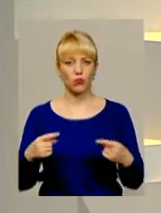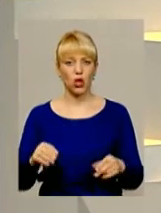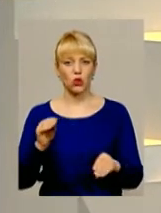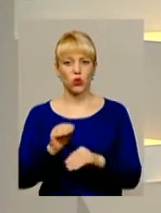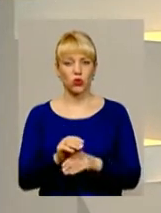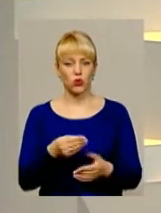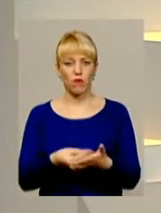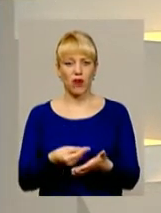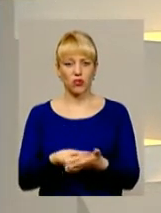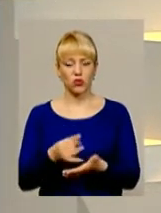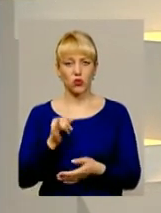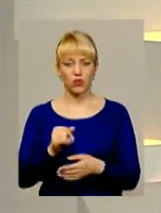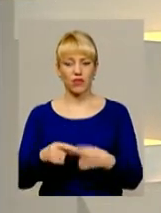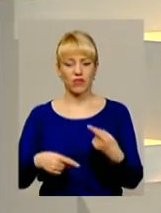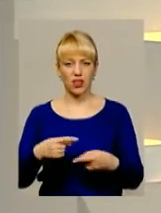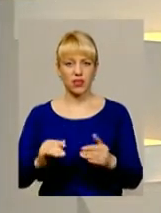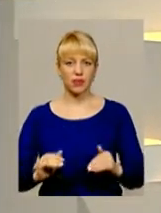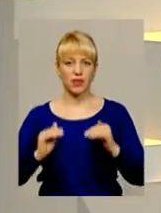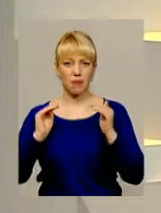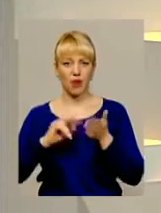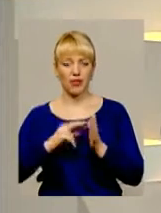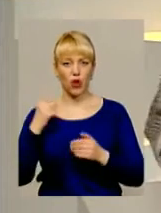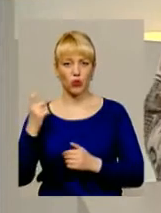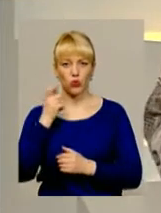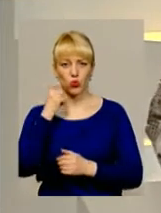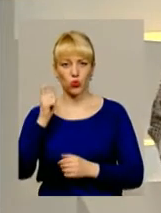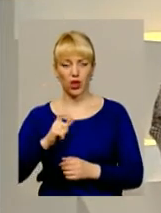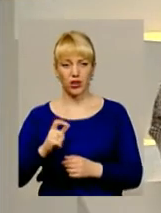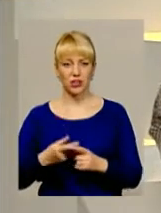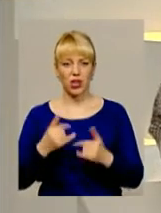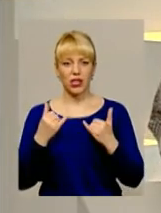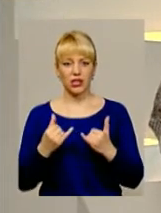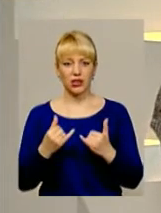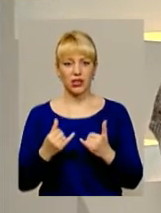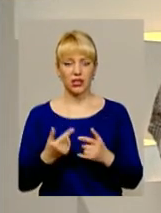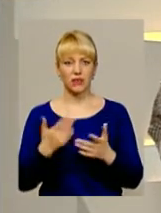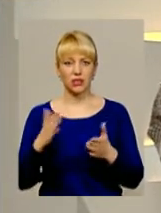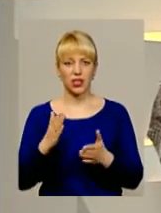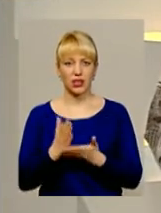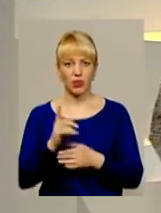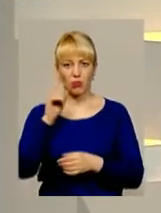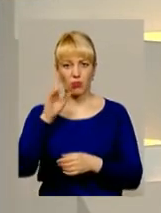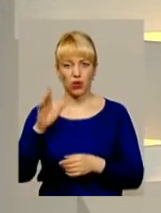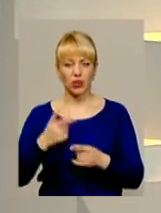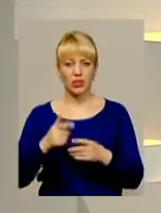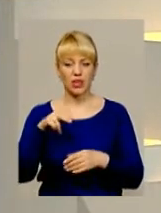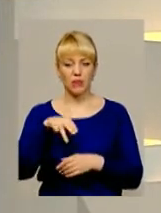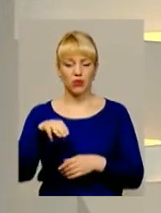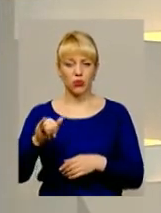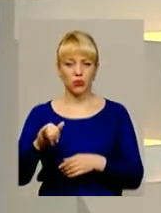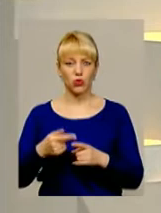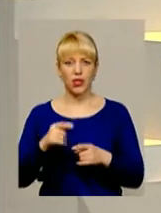вартістю і як наслідок піднімати економіку в Україну. Нині набуває популярності профтехосвіта.